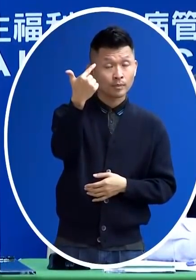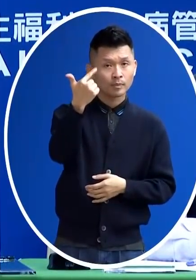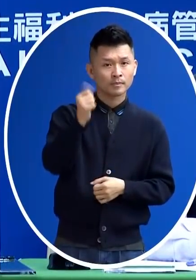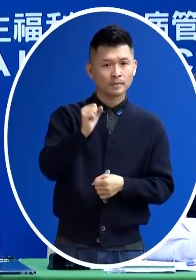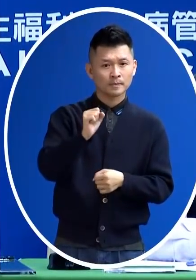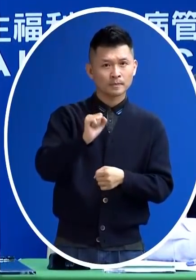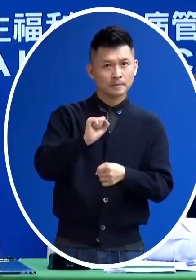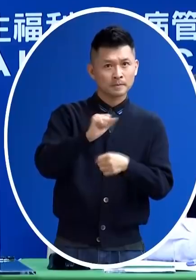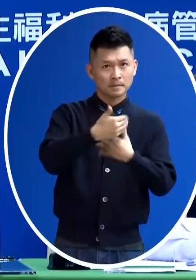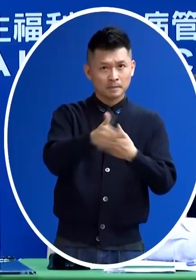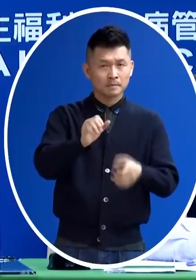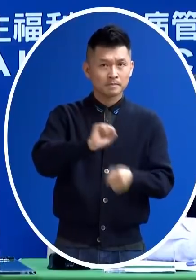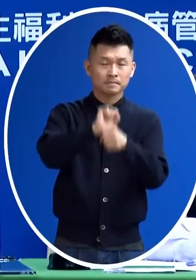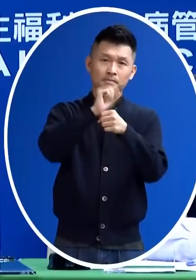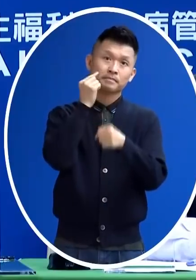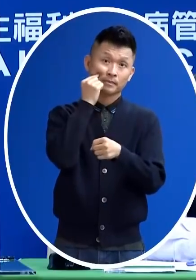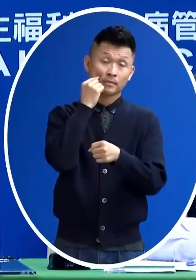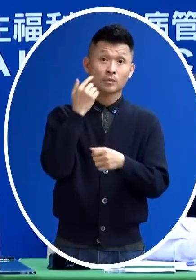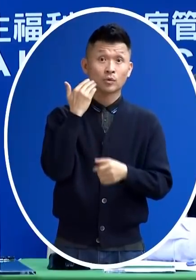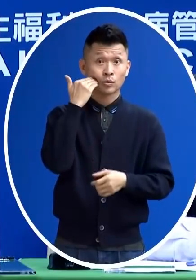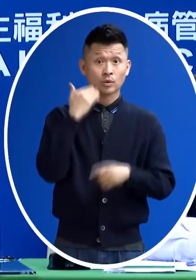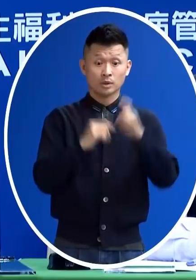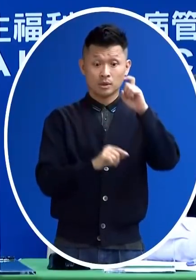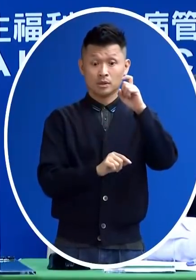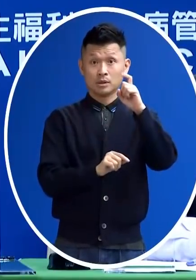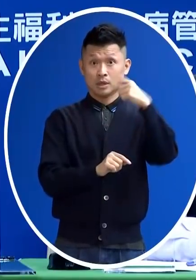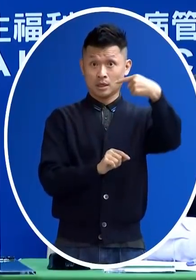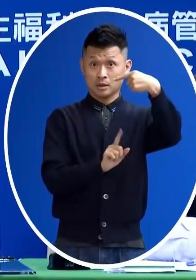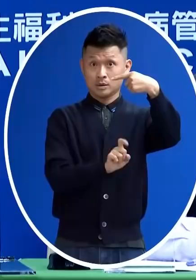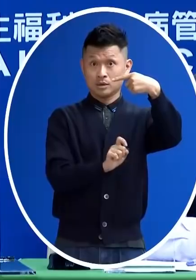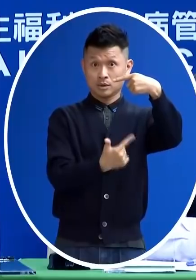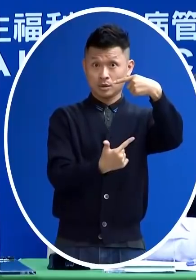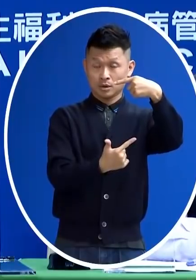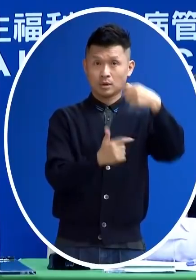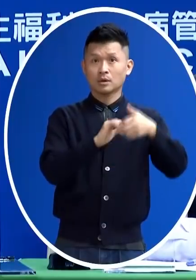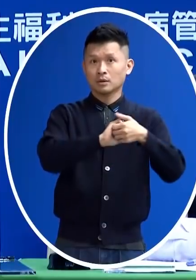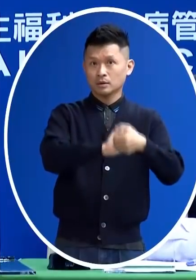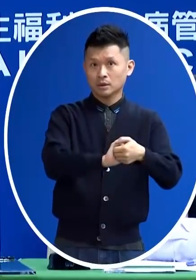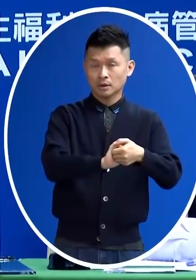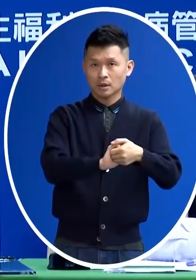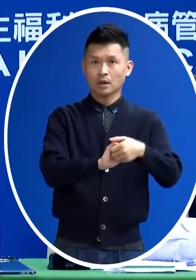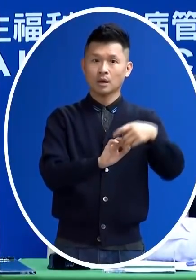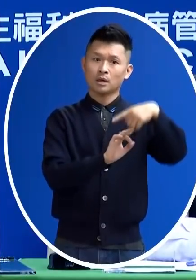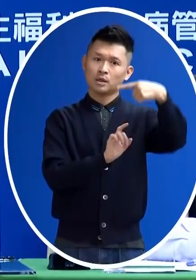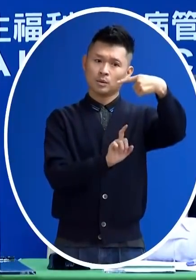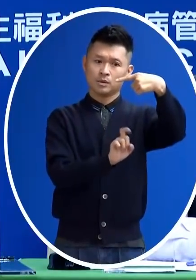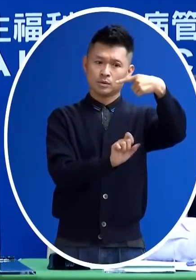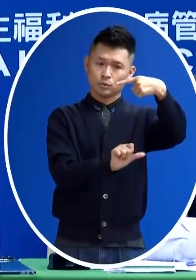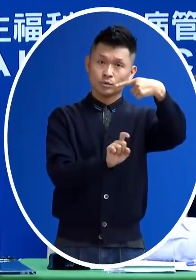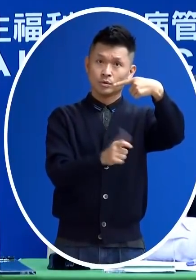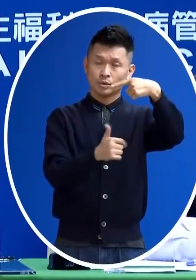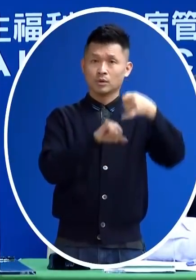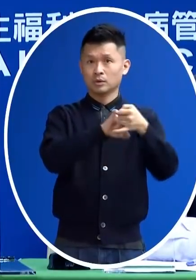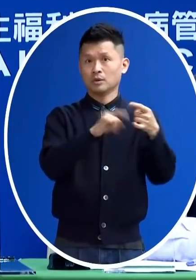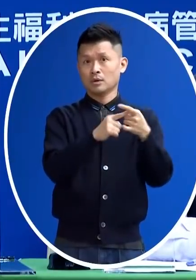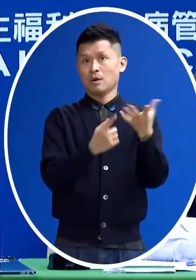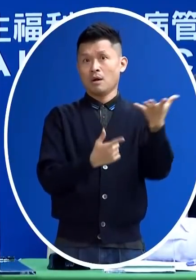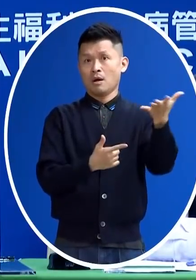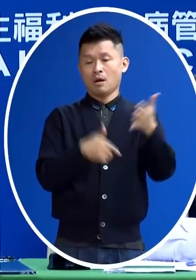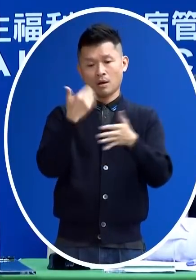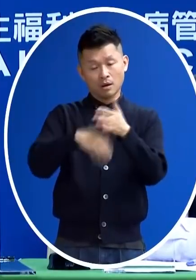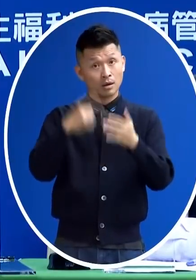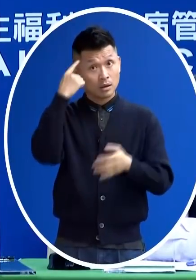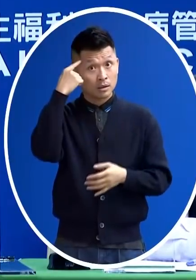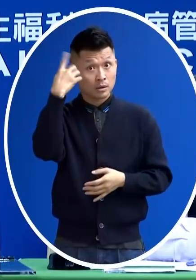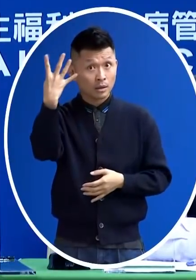出來譬如我們假定說1月16號人訂的 既然1月161月15號人訂得多那少了4